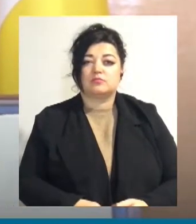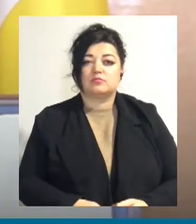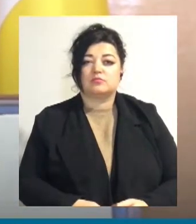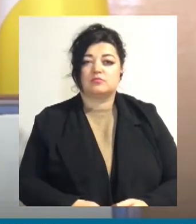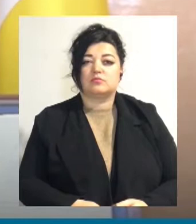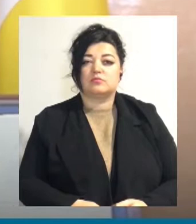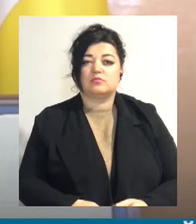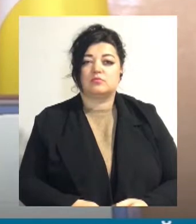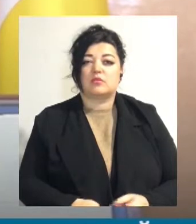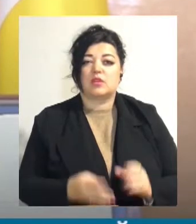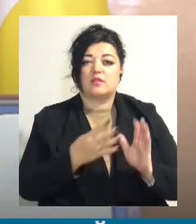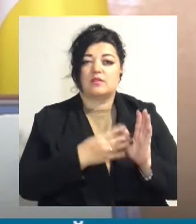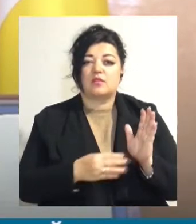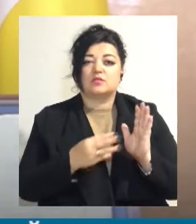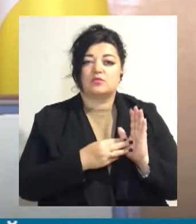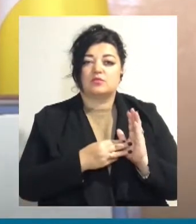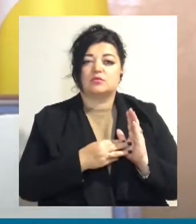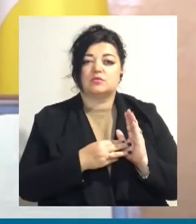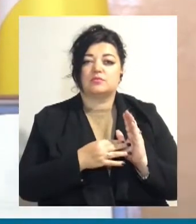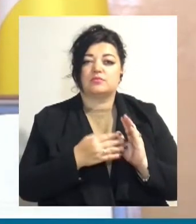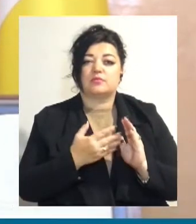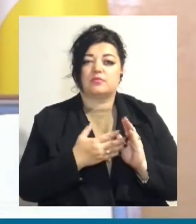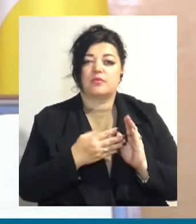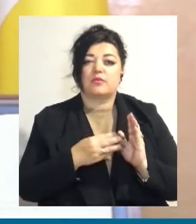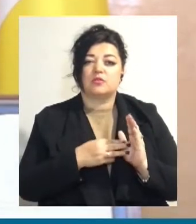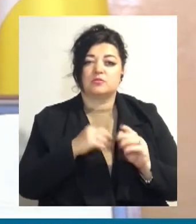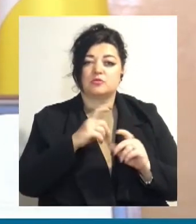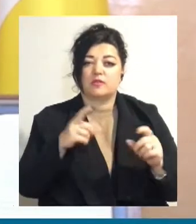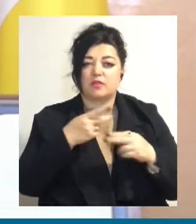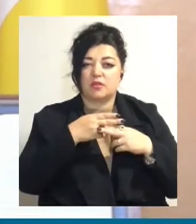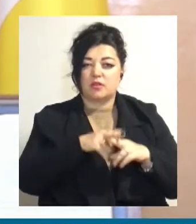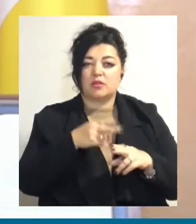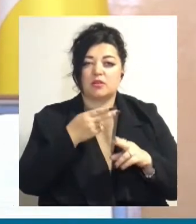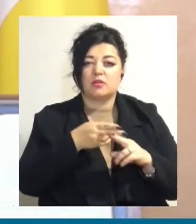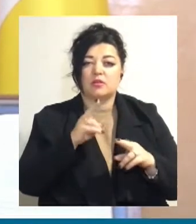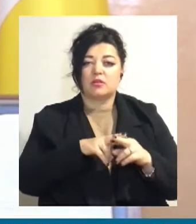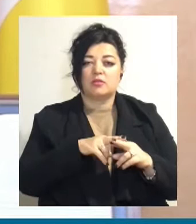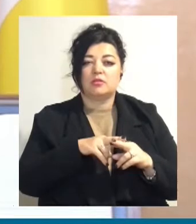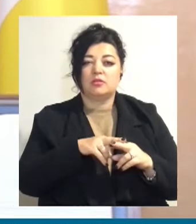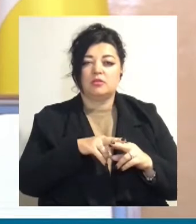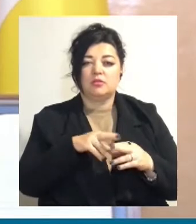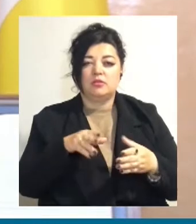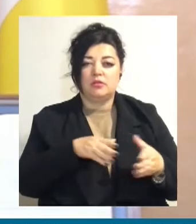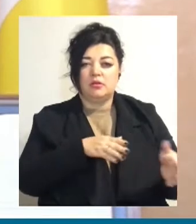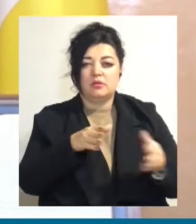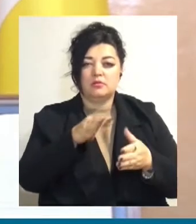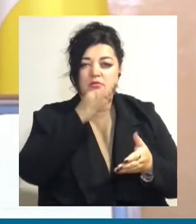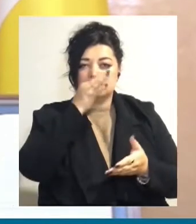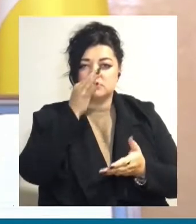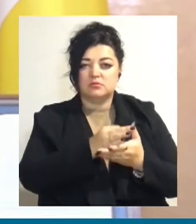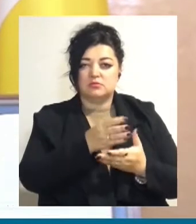,8 человек і 8 единиц техніки. Це КП «Городські дороги» 14 единиц